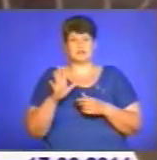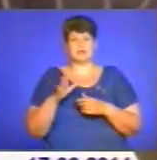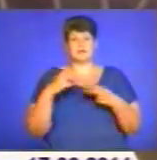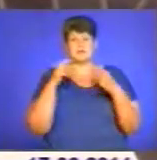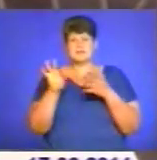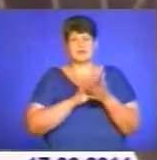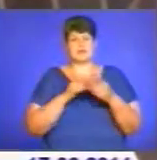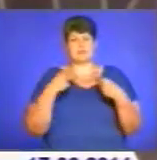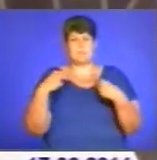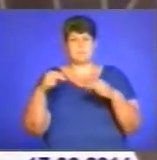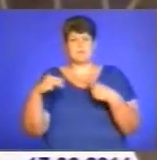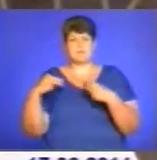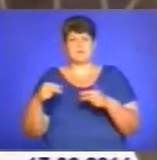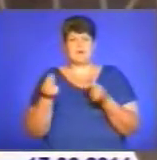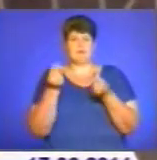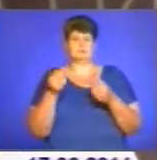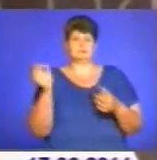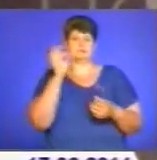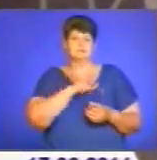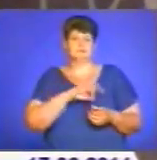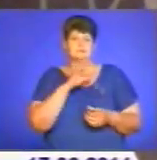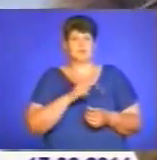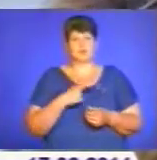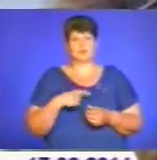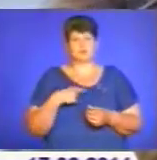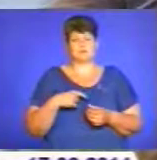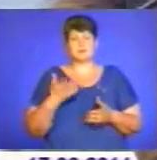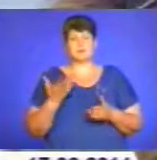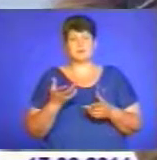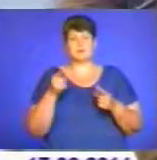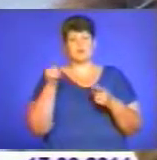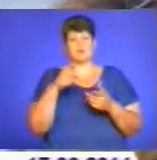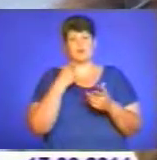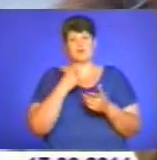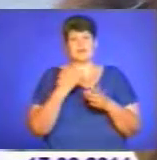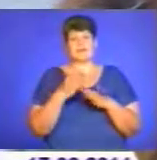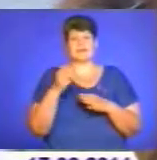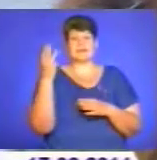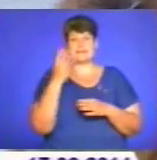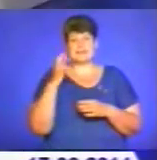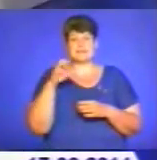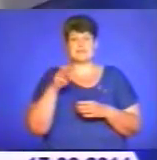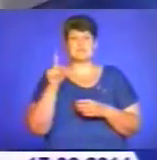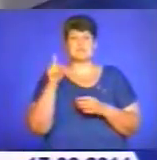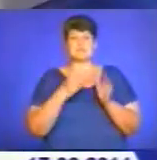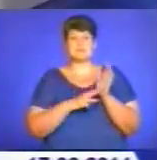збував, а гроші витрачав на власні потреби. Наразі підозрюваний арештований. Йому інкримінують частину 3 статті 185